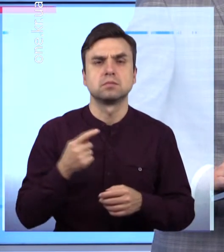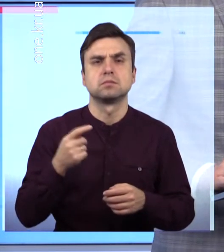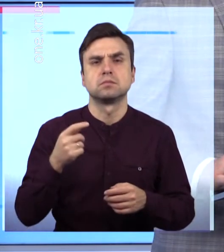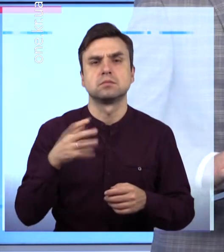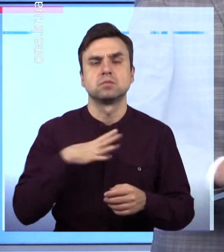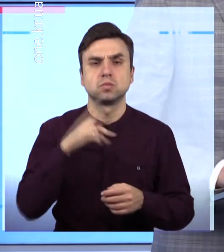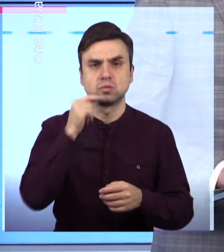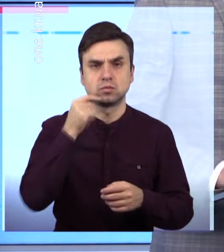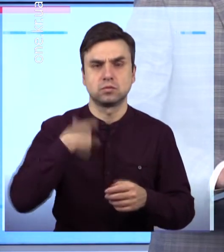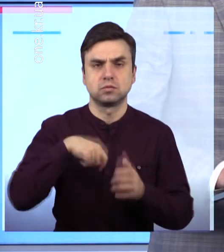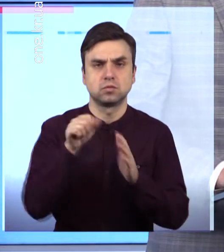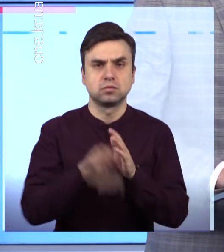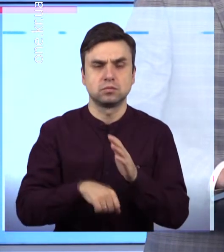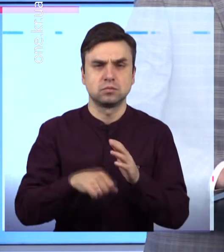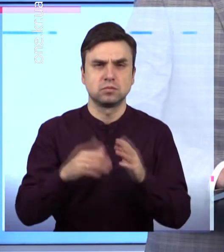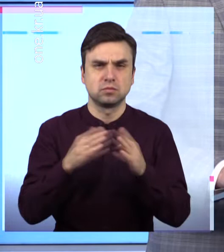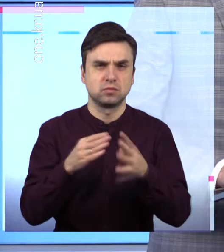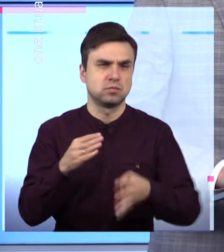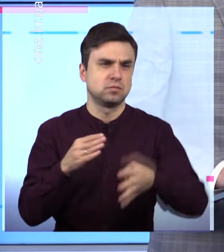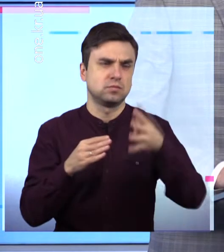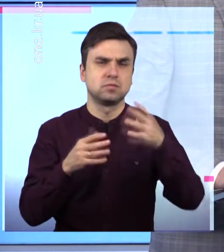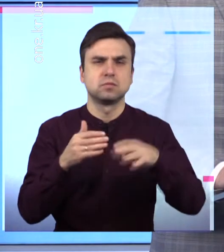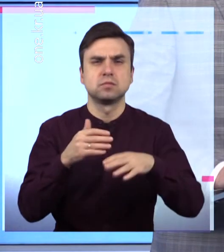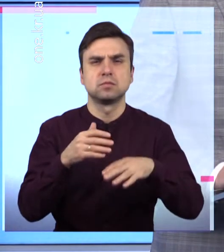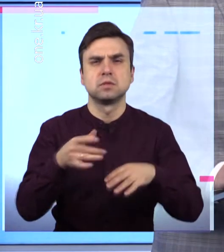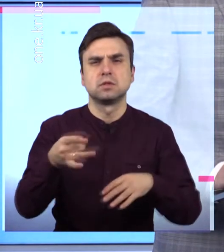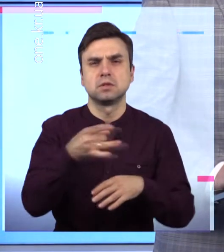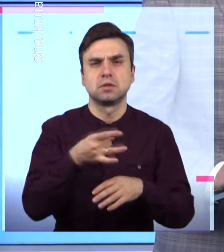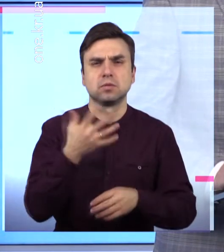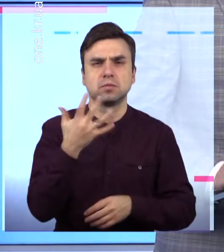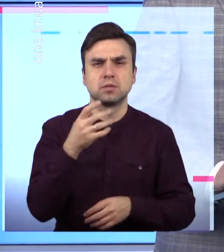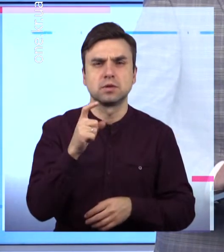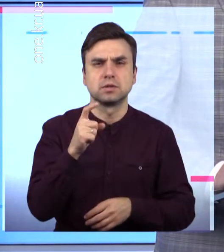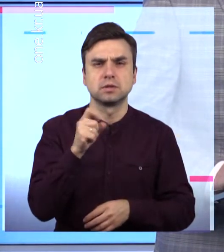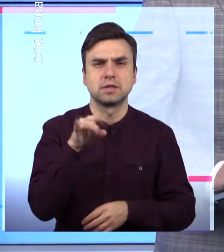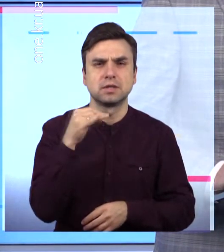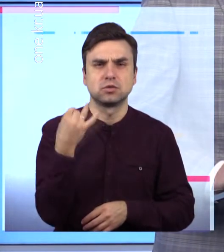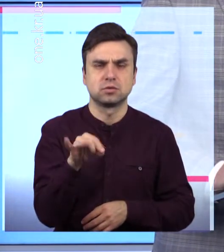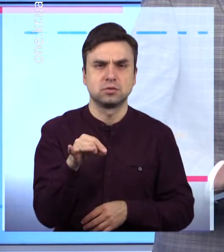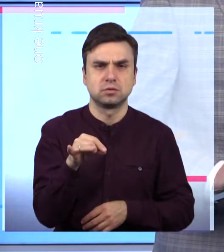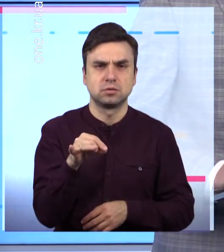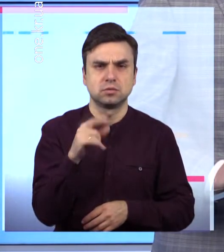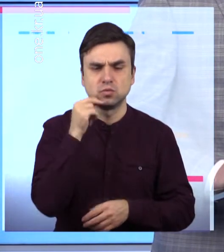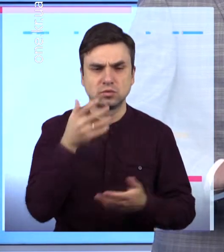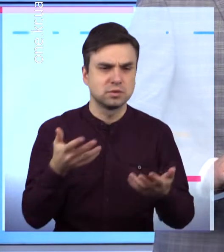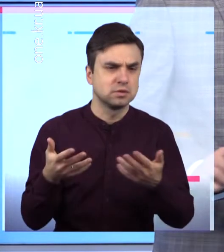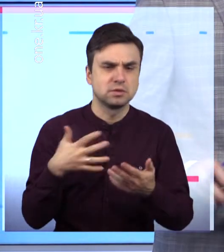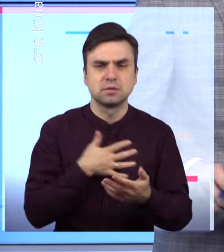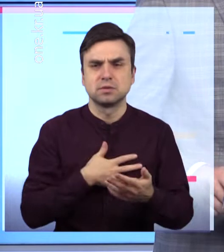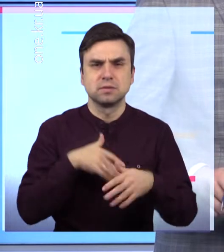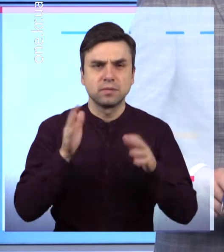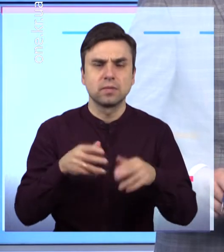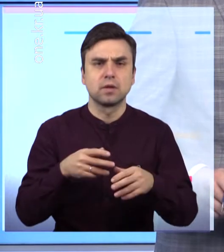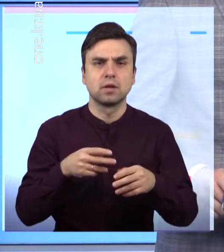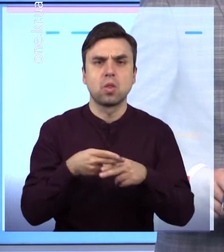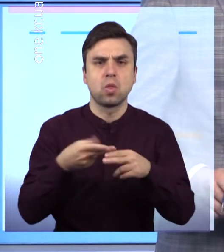квартир багатоповерхівки, що на мікрорайоні 5-й зарічний, відчай дух схопився за ножа і порізав вени однієї руки Все